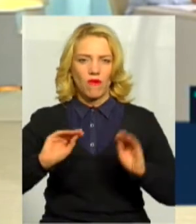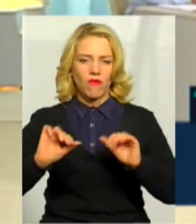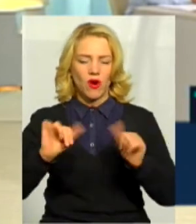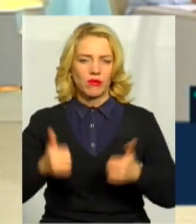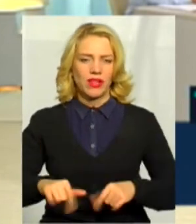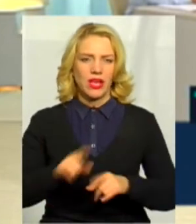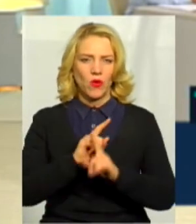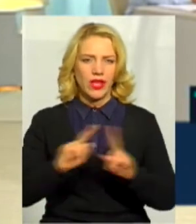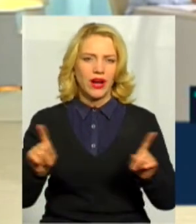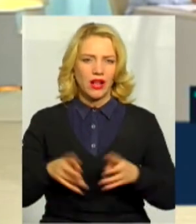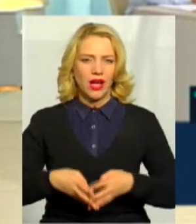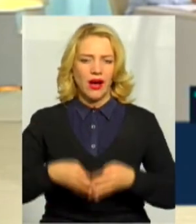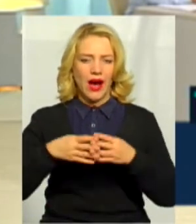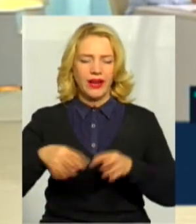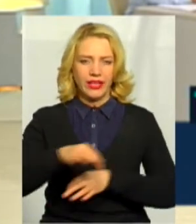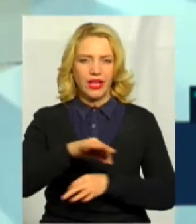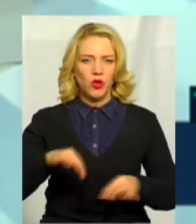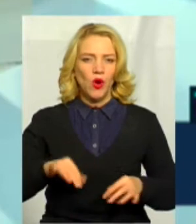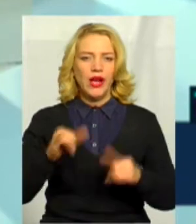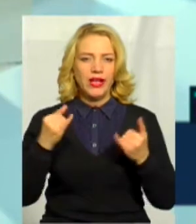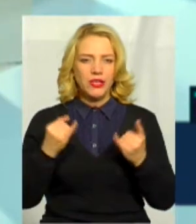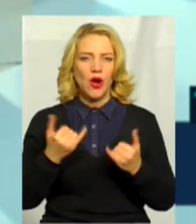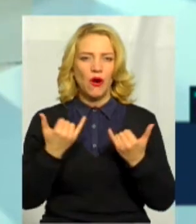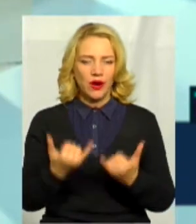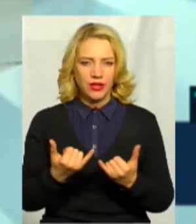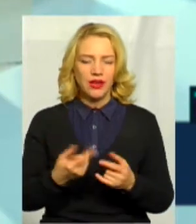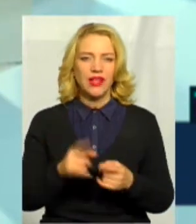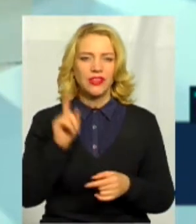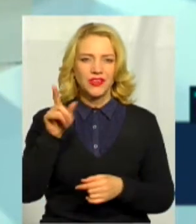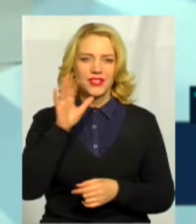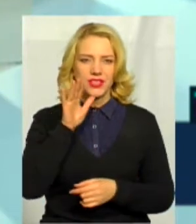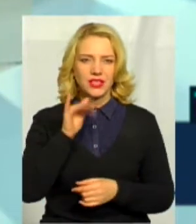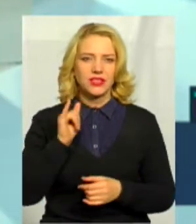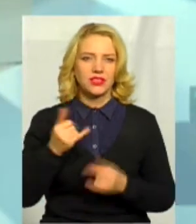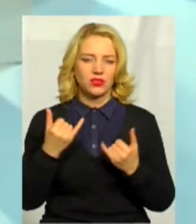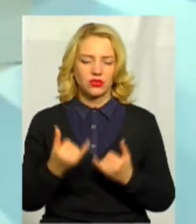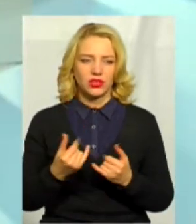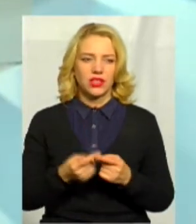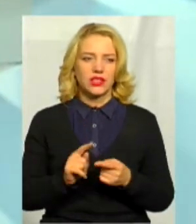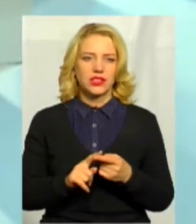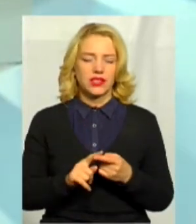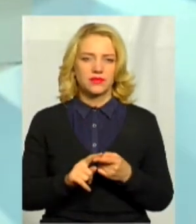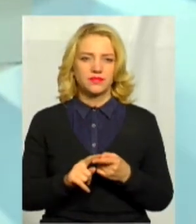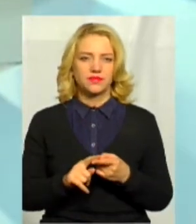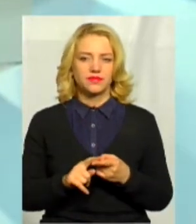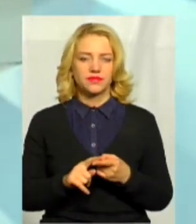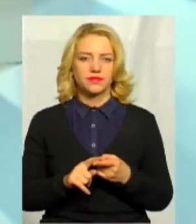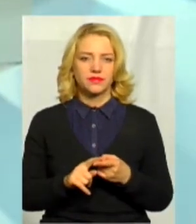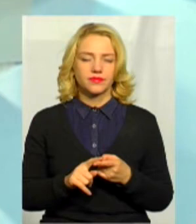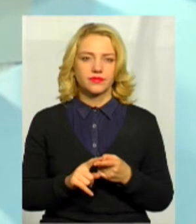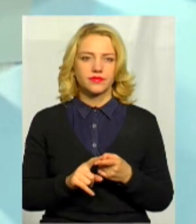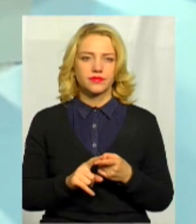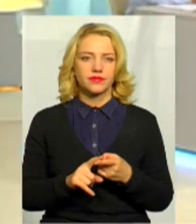унікальна архітектура. І сьогодні, на той час, сьогодні це, власне,